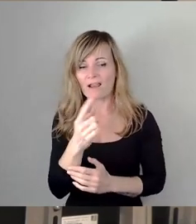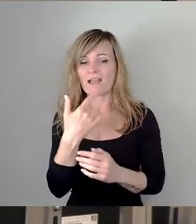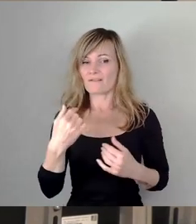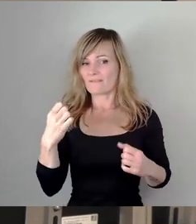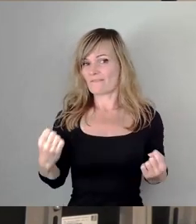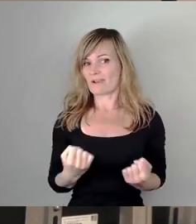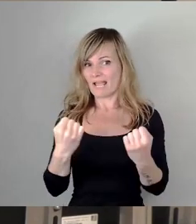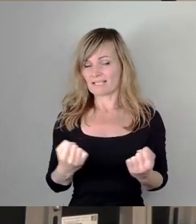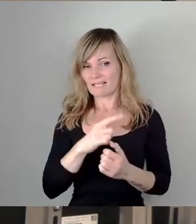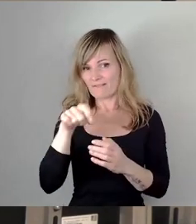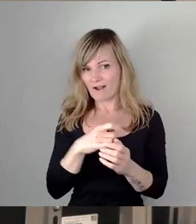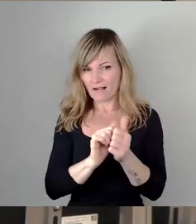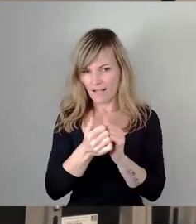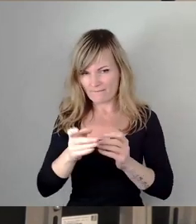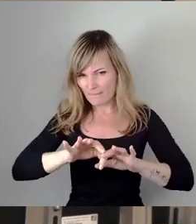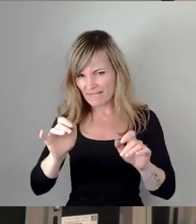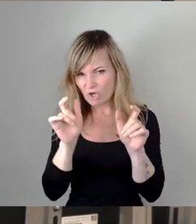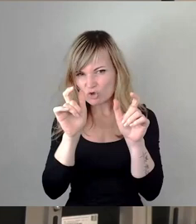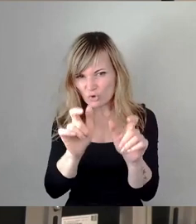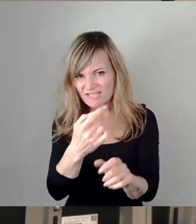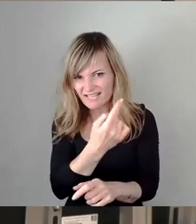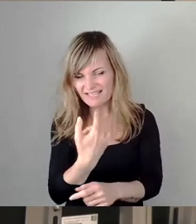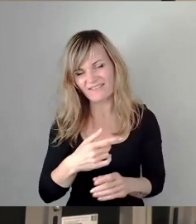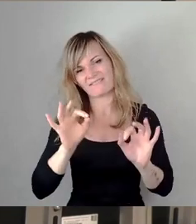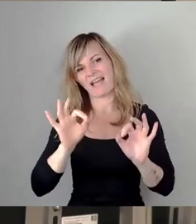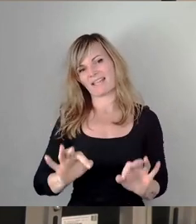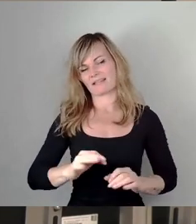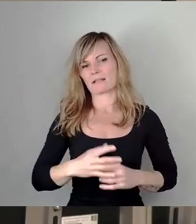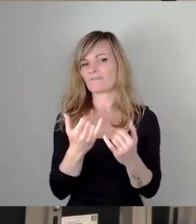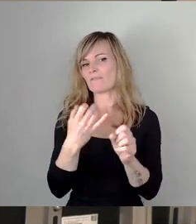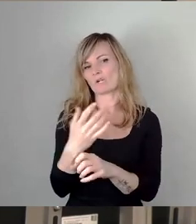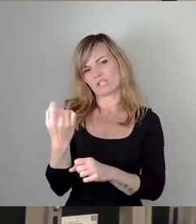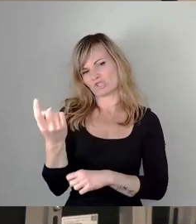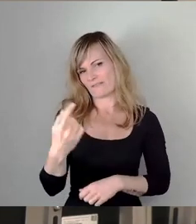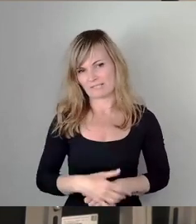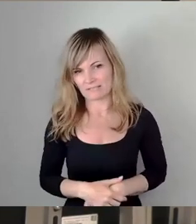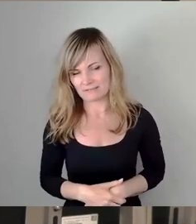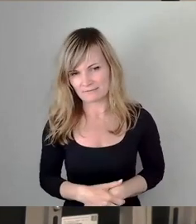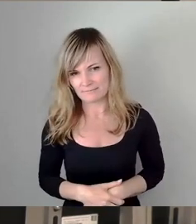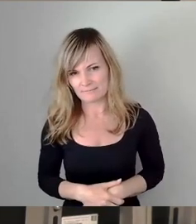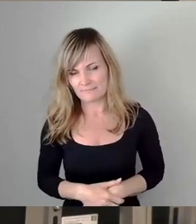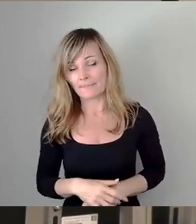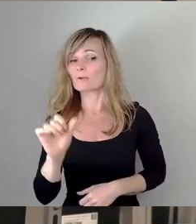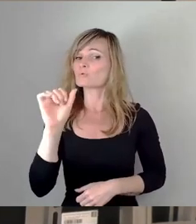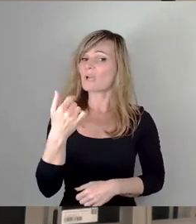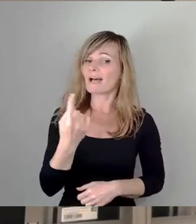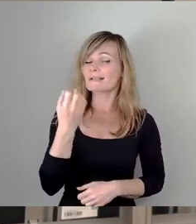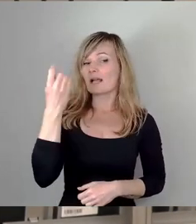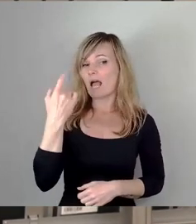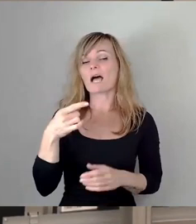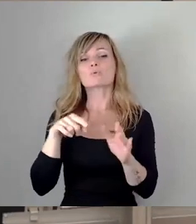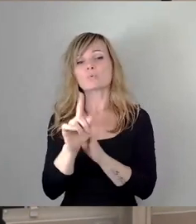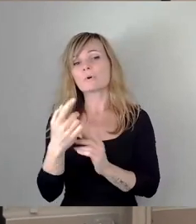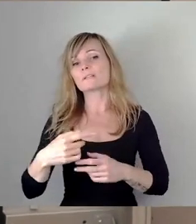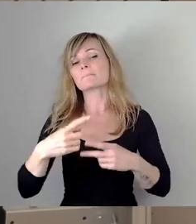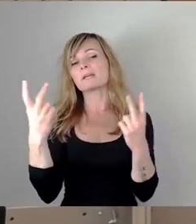besser schützen. Fein. Wie wollt ihr das erreichen? Zuallererst natürlich durch ein Bekenntnis